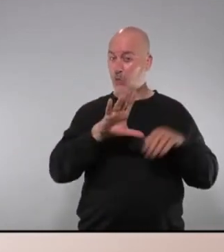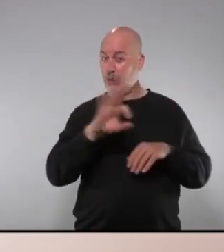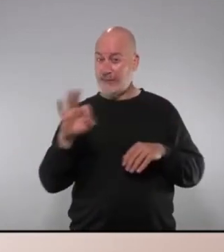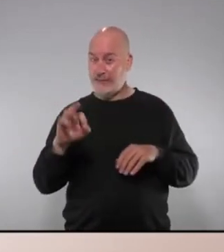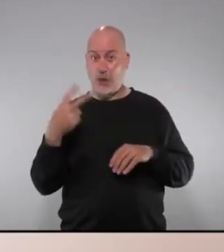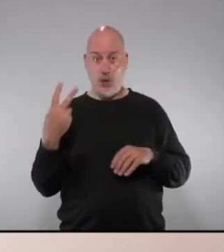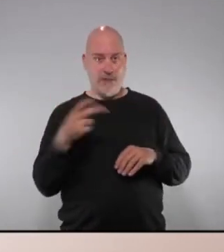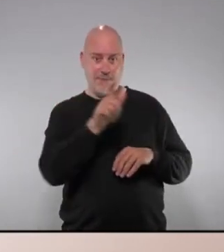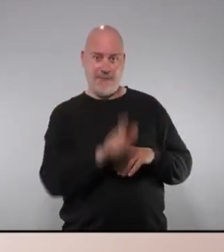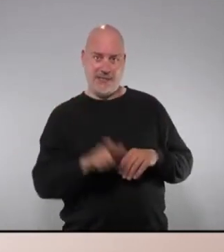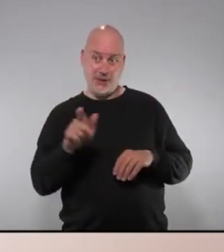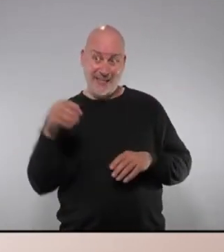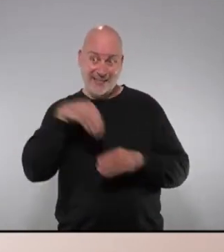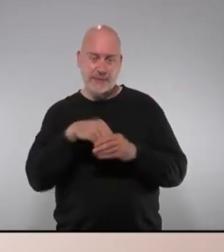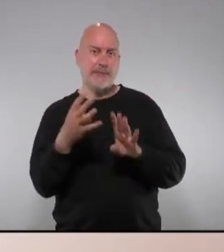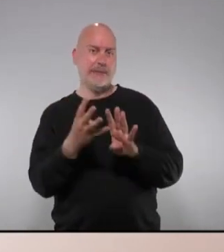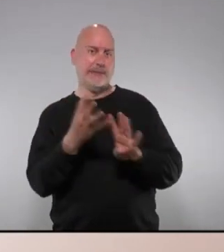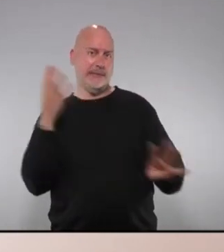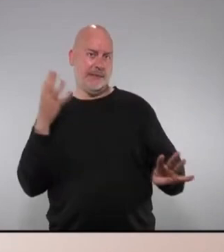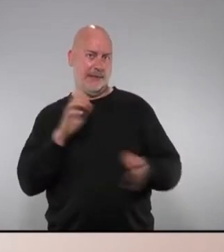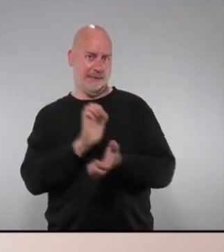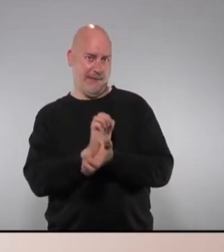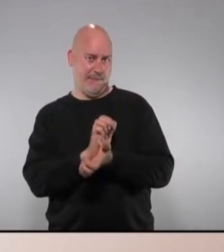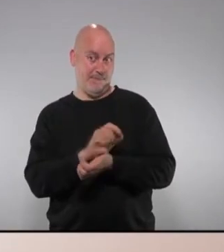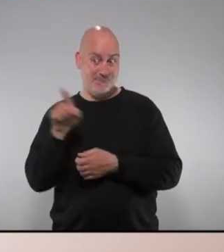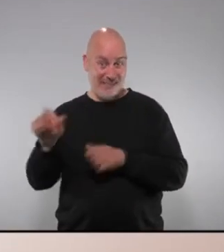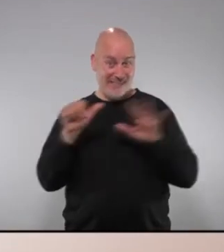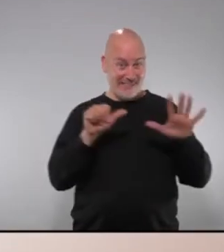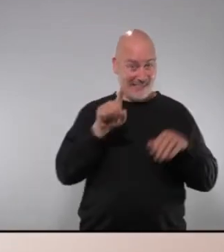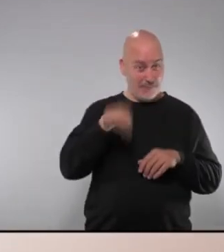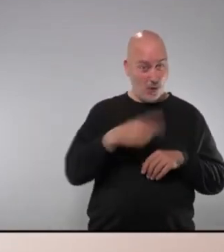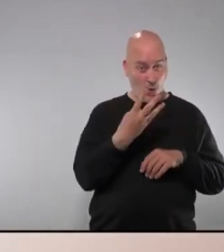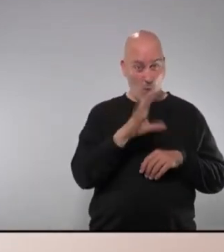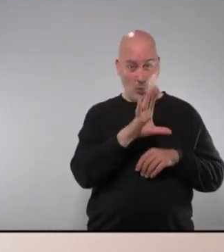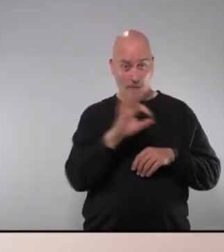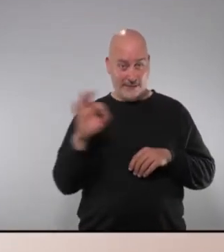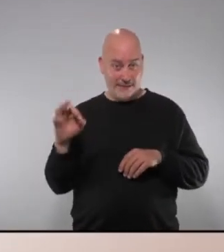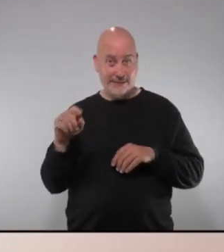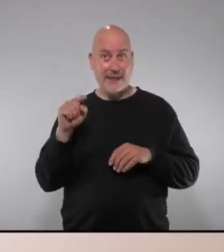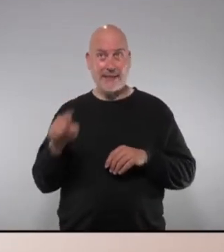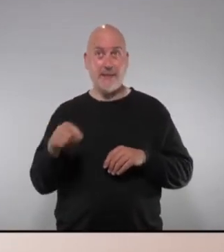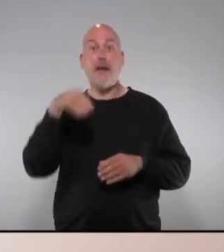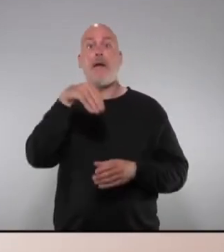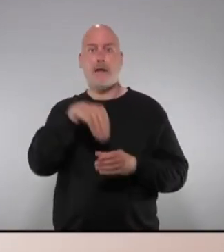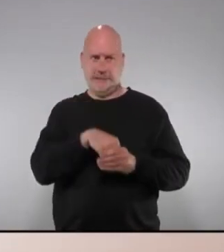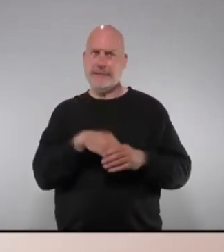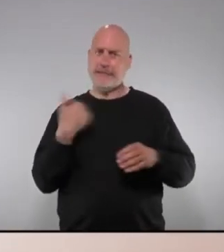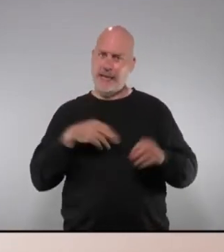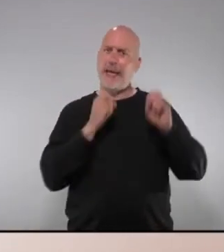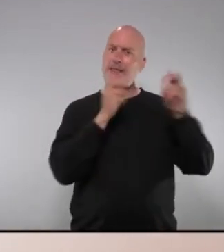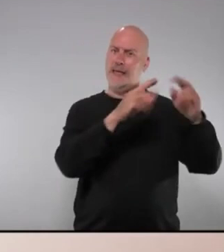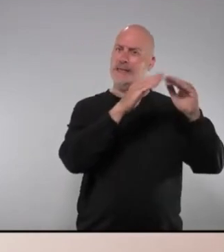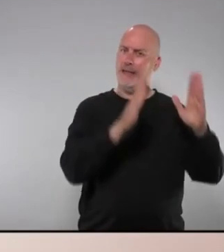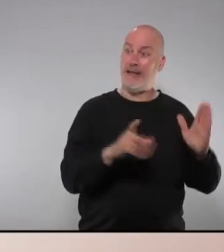persones en llista d'espera de les quals 6.468 estan en un recurs residencial i estan en